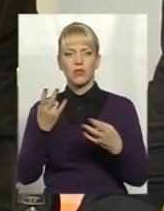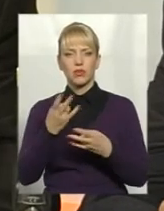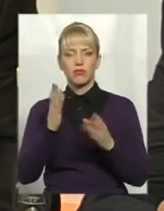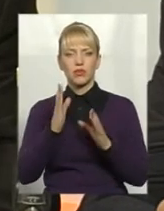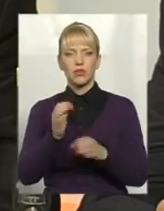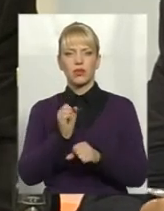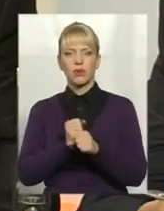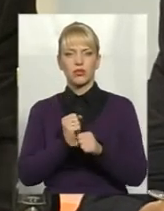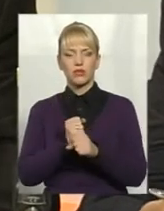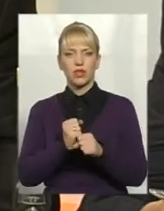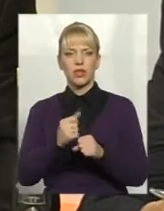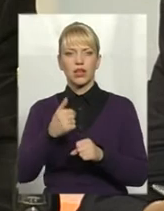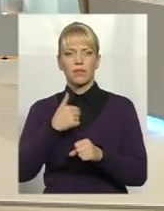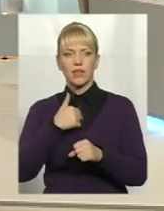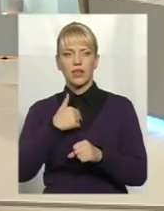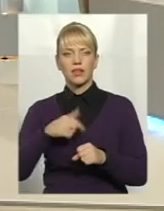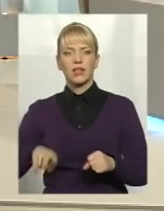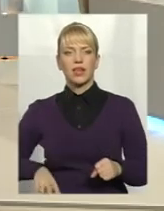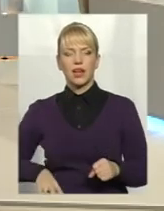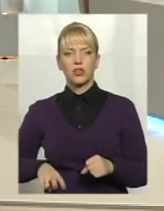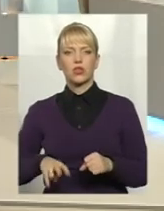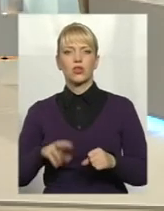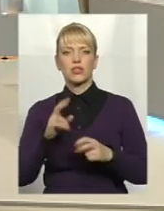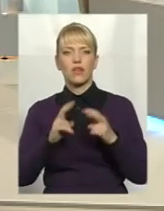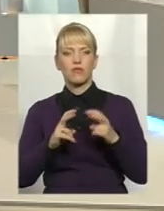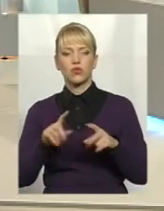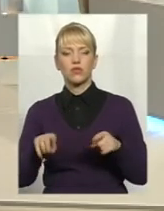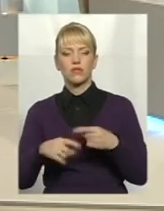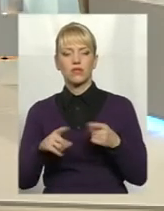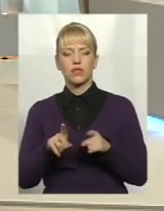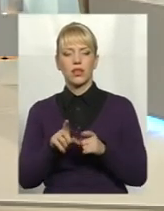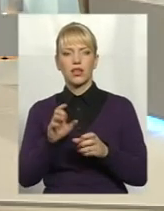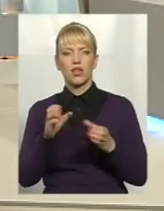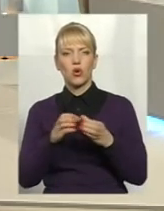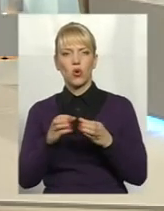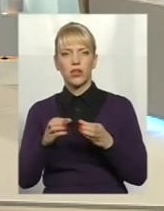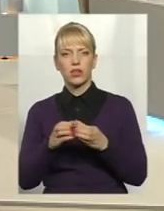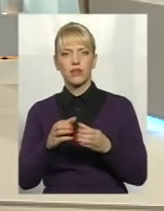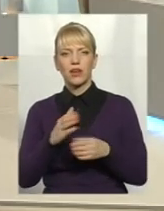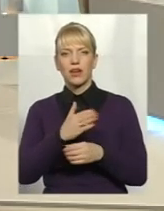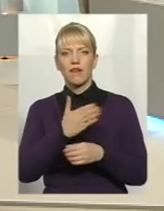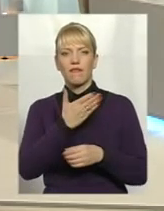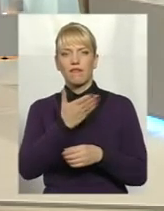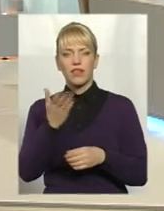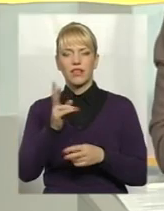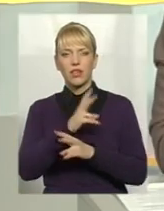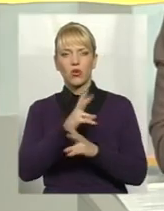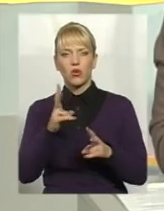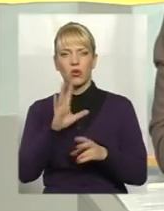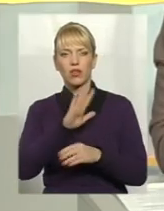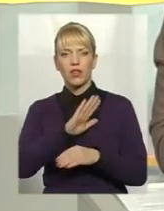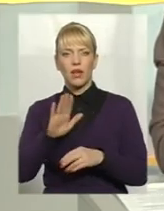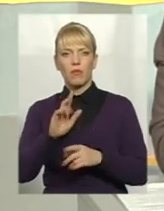Я, директор заводу, створив такий колектив, ніколи я прийшов на завод, він нікого не поміняв. Він залишив всіх